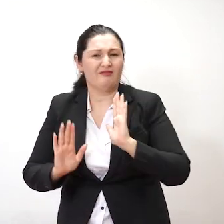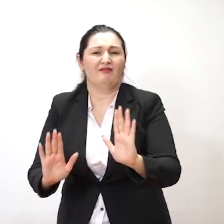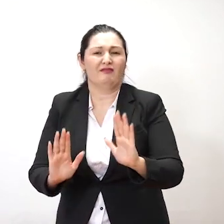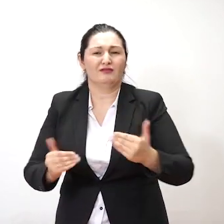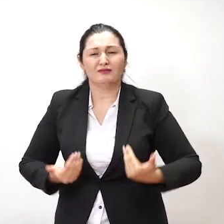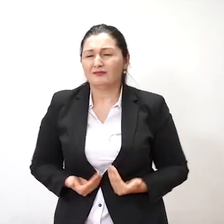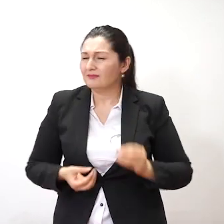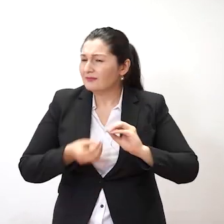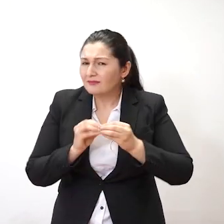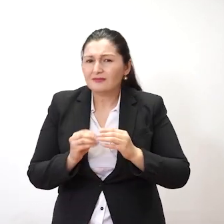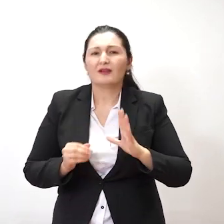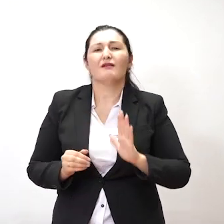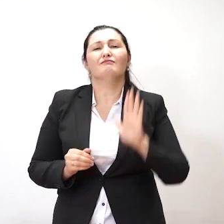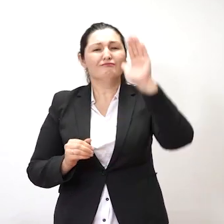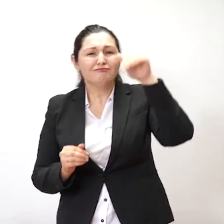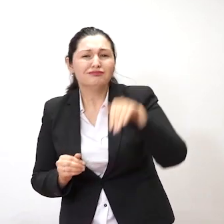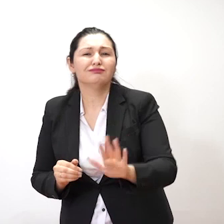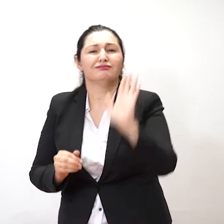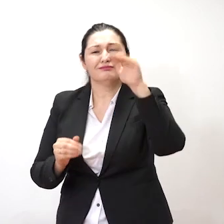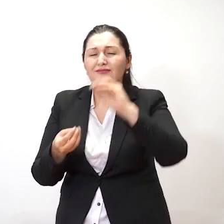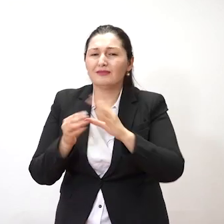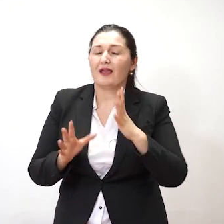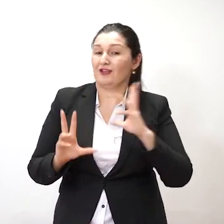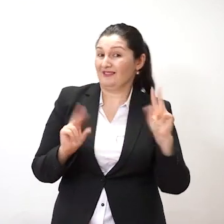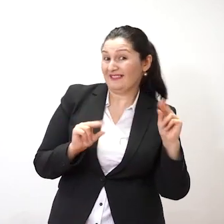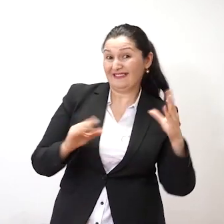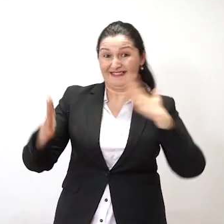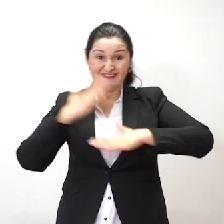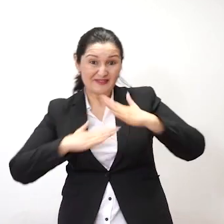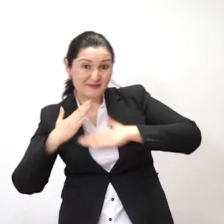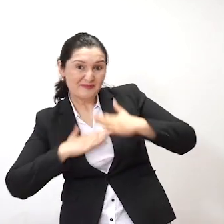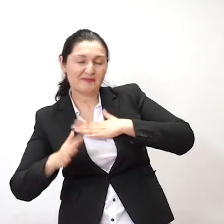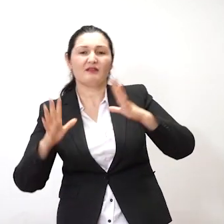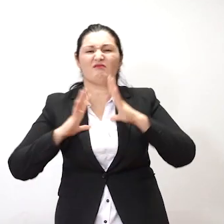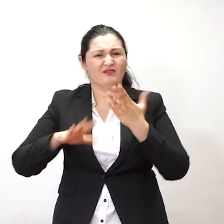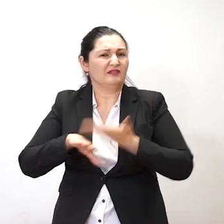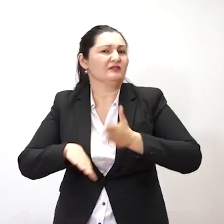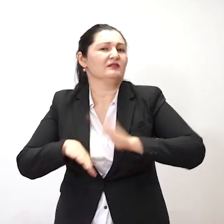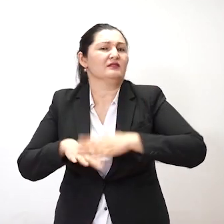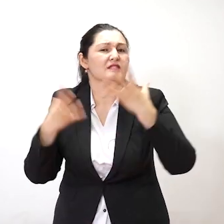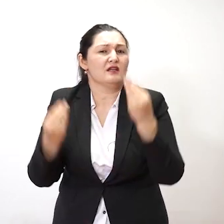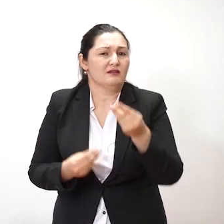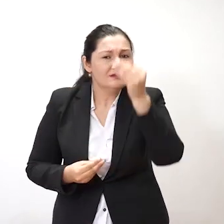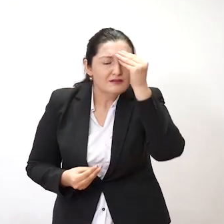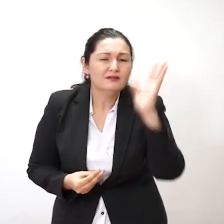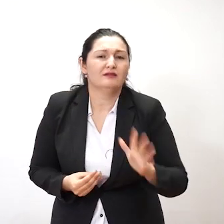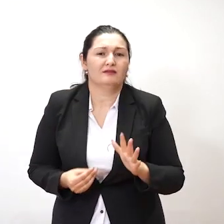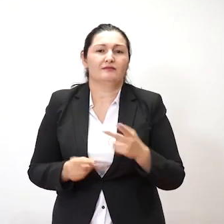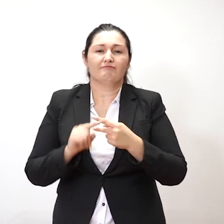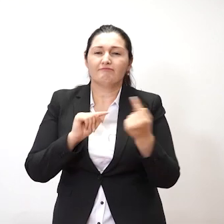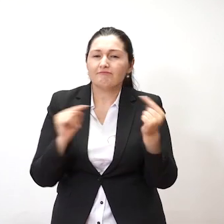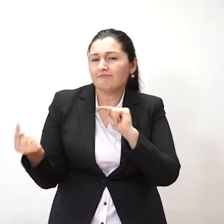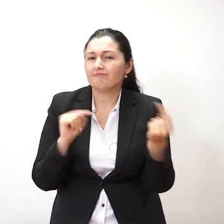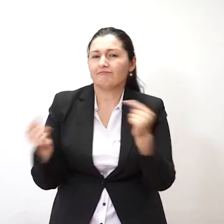هده یک چی پستی هم دورا بلندی هم در روزی خشی هم دورا خرسندی و با در زوی وازنی هم هستاید. برای همین هم از یک